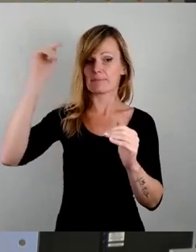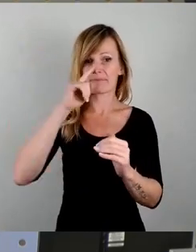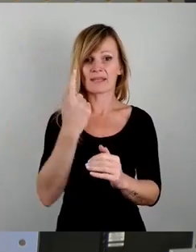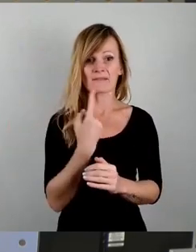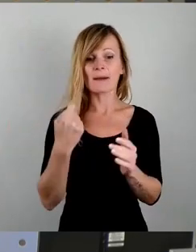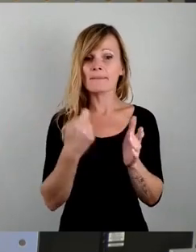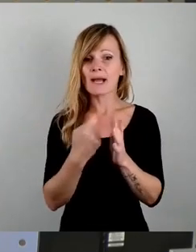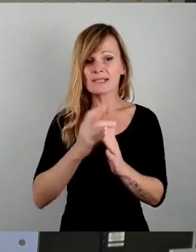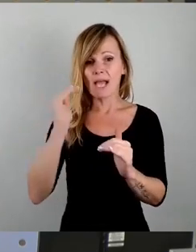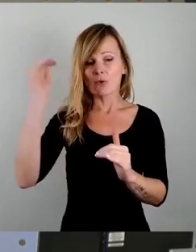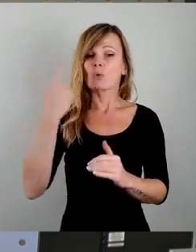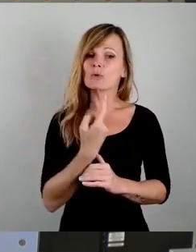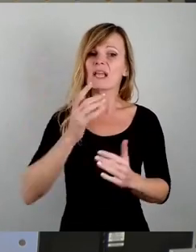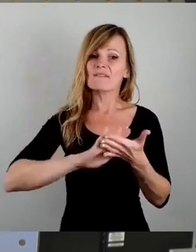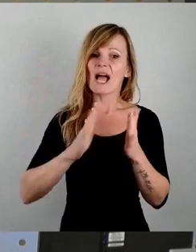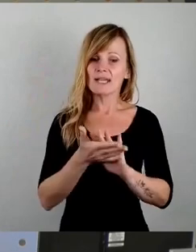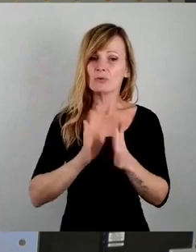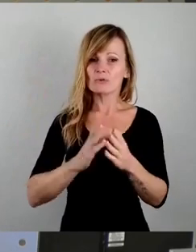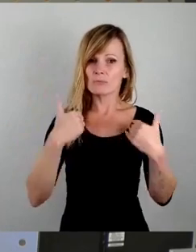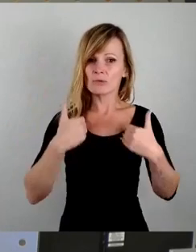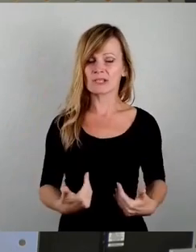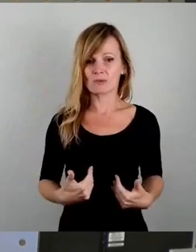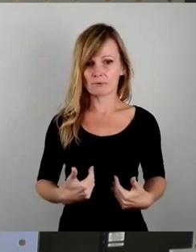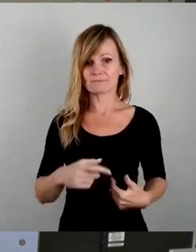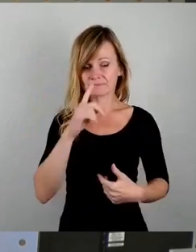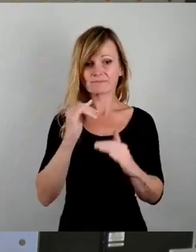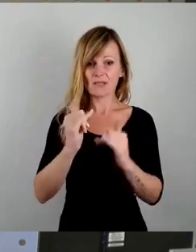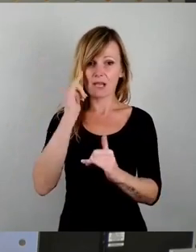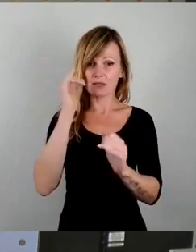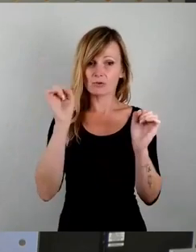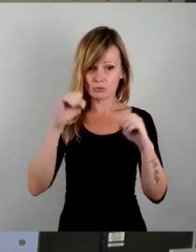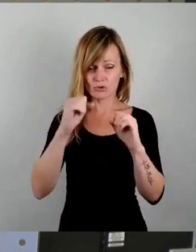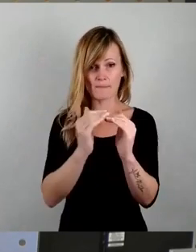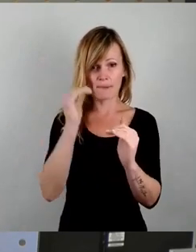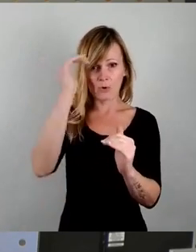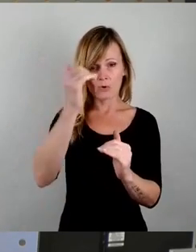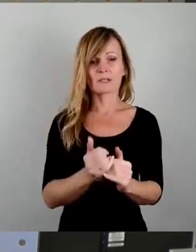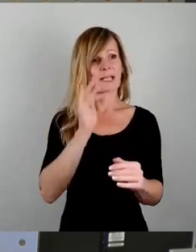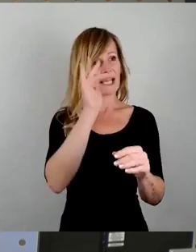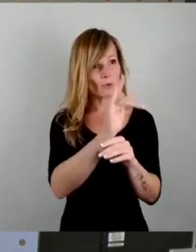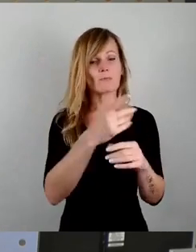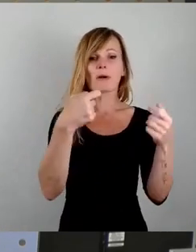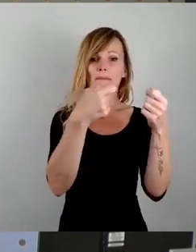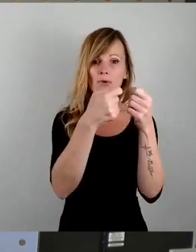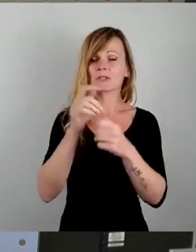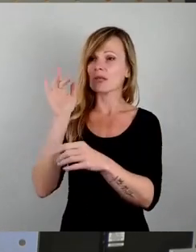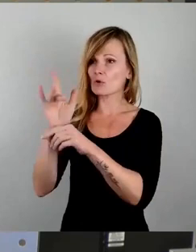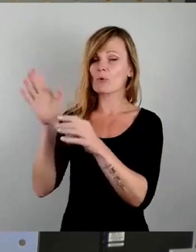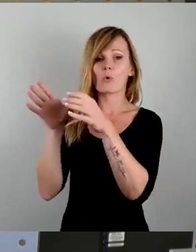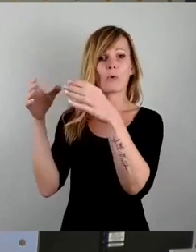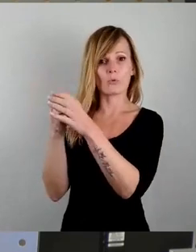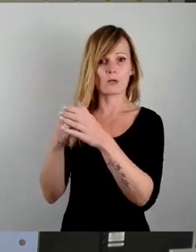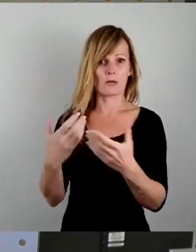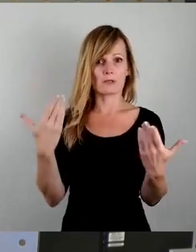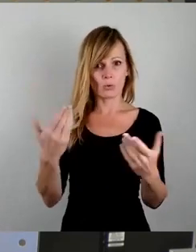Verhandlungsposition als Kommune gegenüber Land und Bund, würden wir schwächen, Punkt eins. Punkt zwei ist, wir